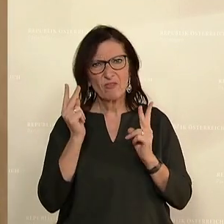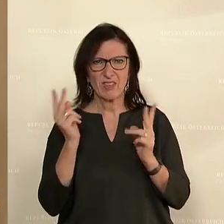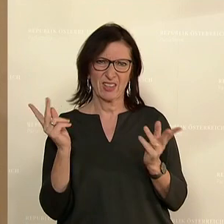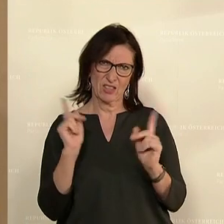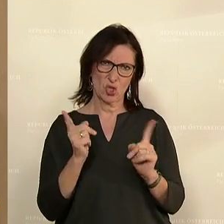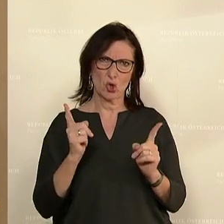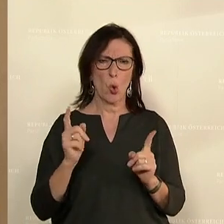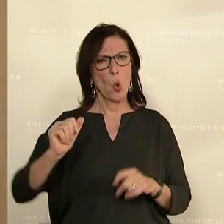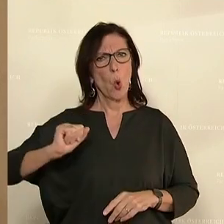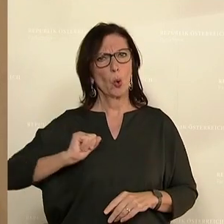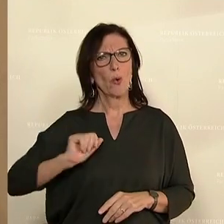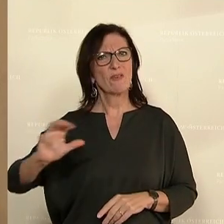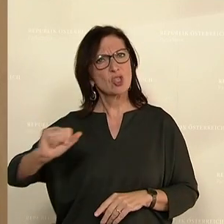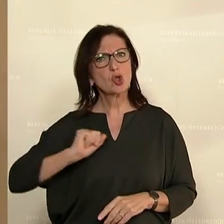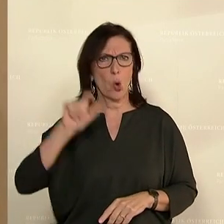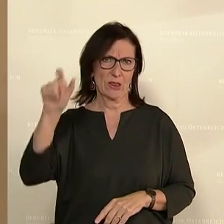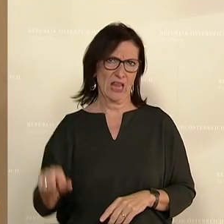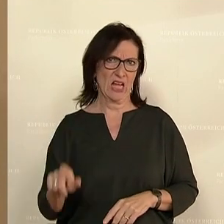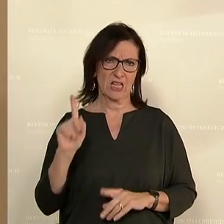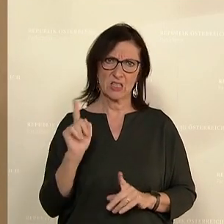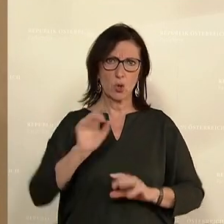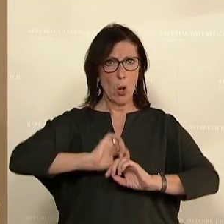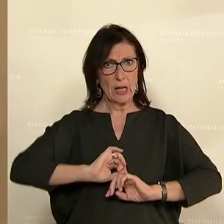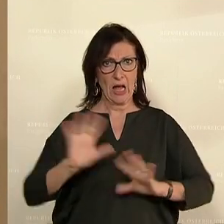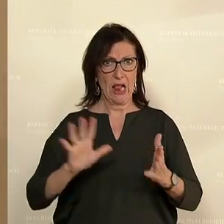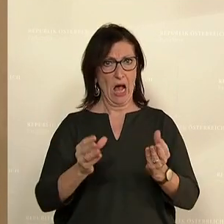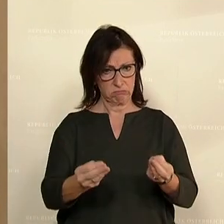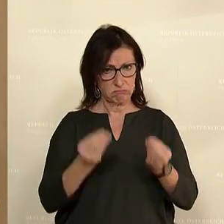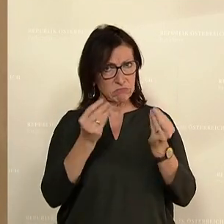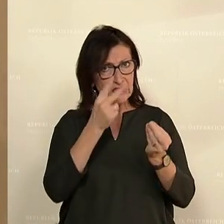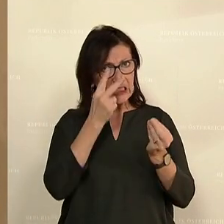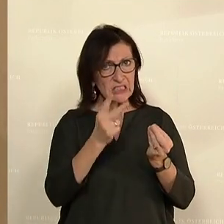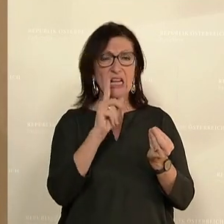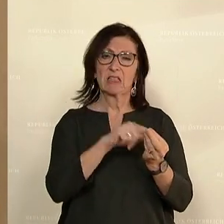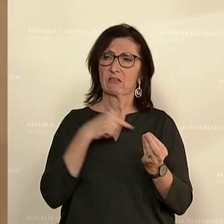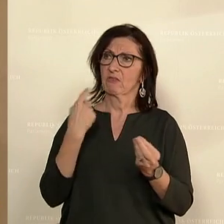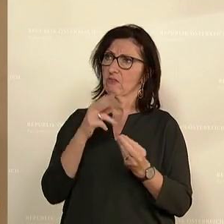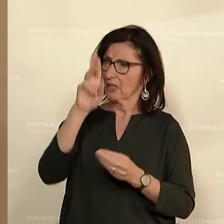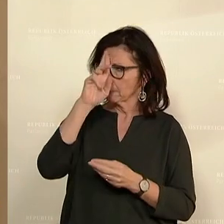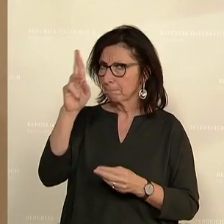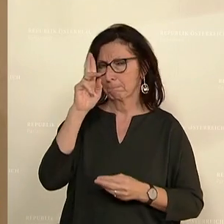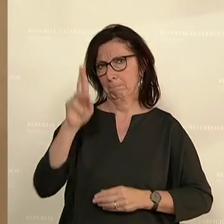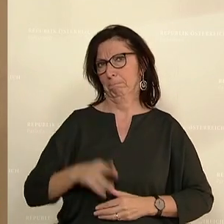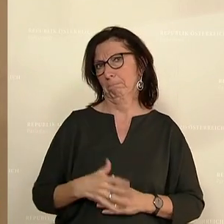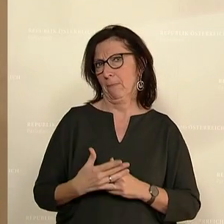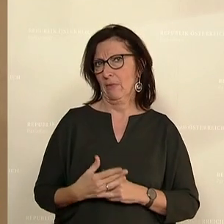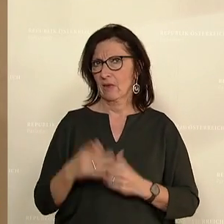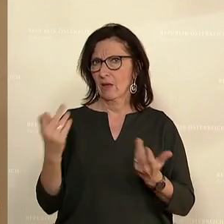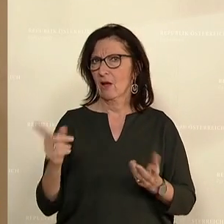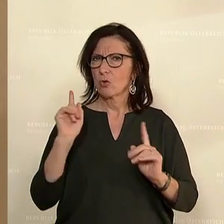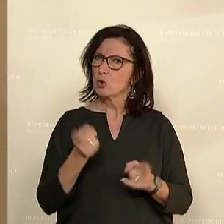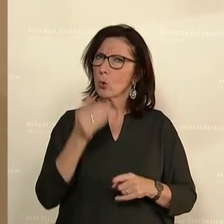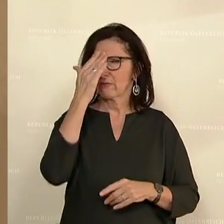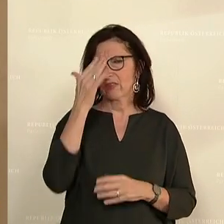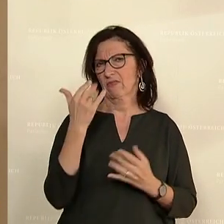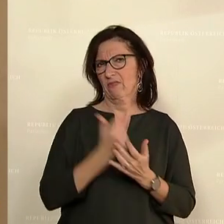dass der Grundwehrdiener es klar und deutlich sieht und auch die Wertschätzung klar auf seinen Gehaltszettel hat und weiß, wie viel er verdient.